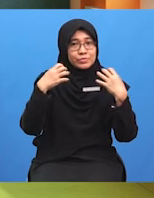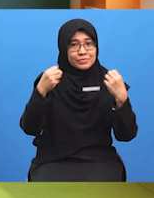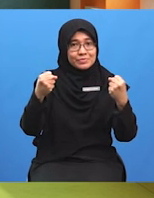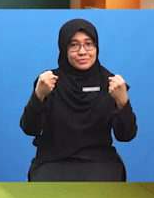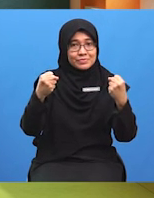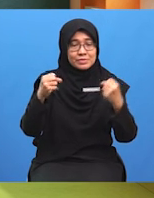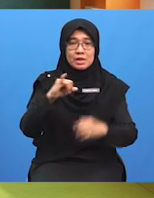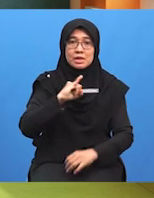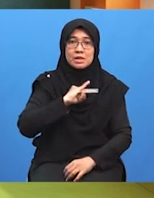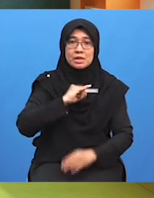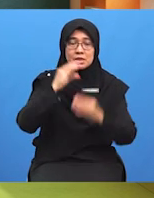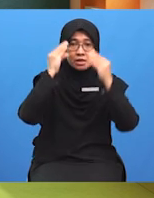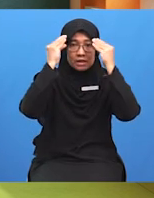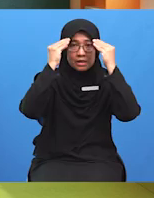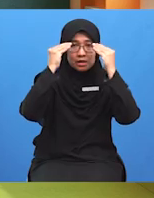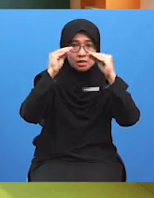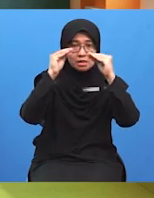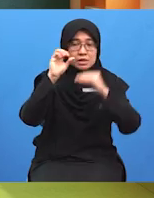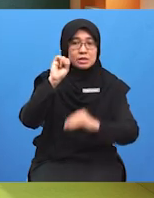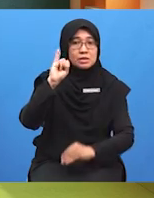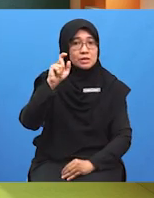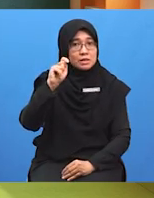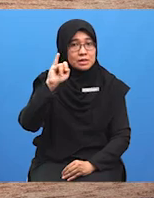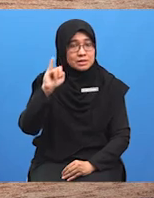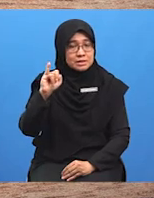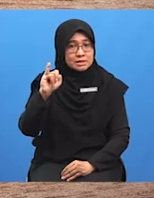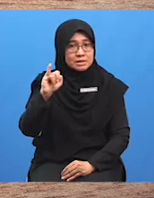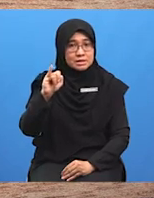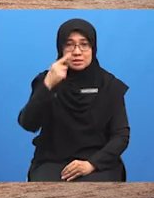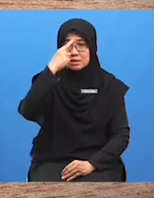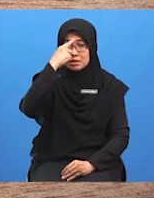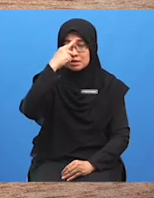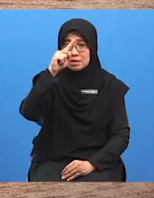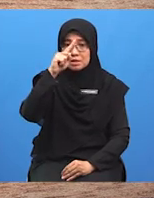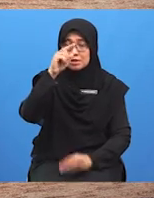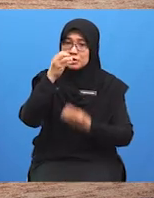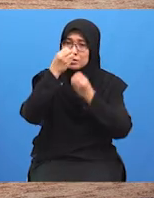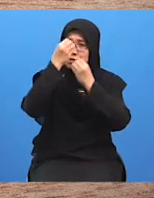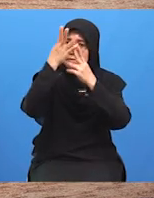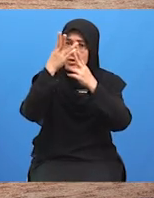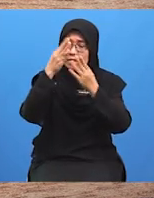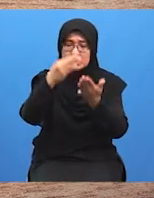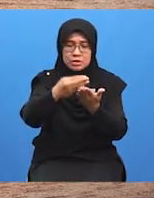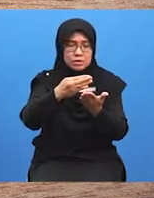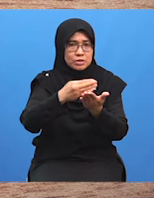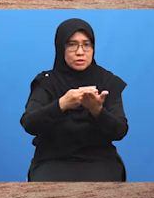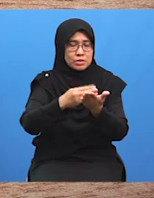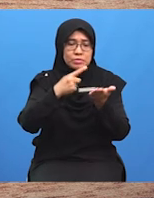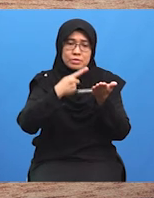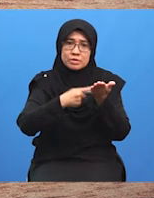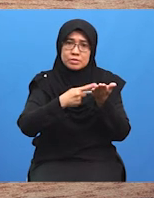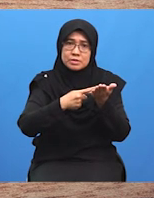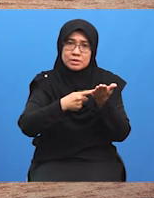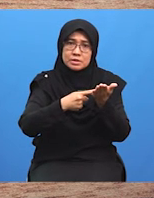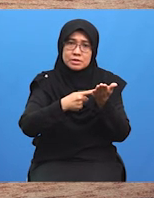Saya, Cikgu Siti akan bersama pelajar untuk menerangkan topik perbincangan kita pada kali